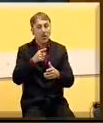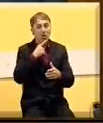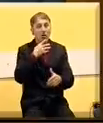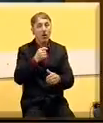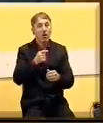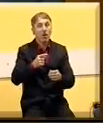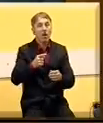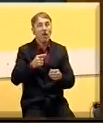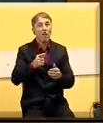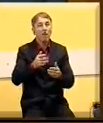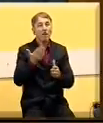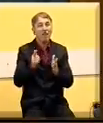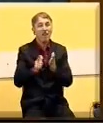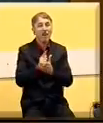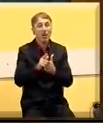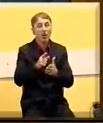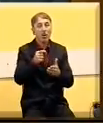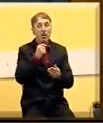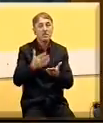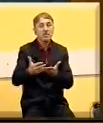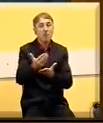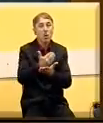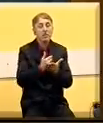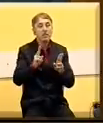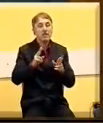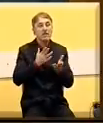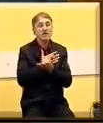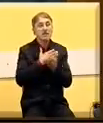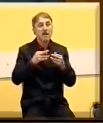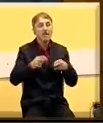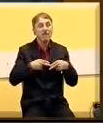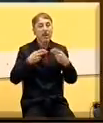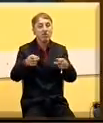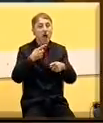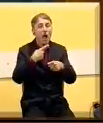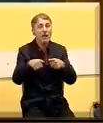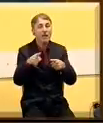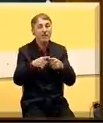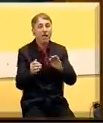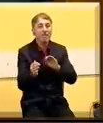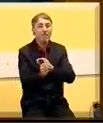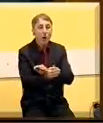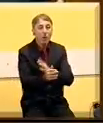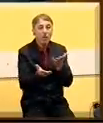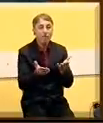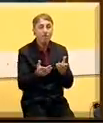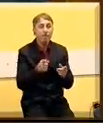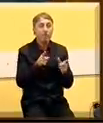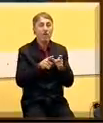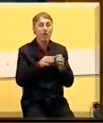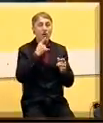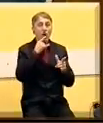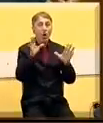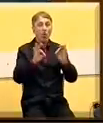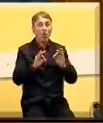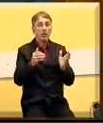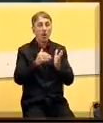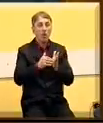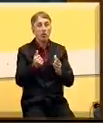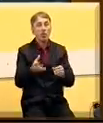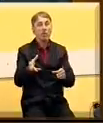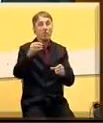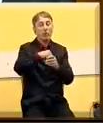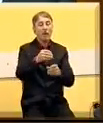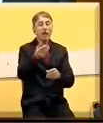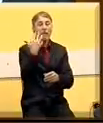dužni da prevremeno ta sredstva iskoriste za vraćanje kreditnih sredstava fondu, će na taj način obezbediti još dodatnih